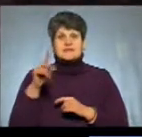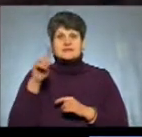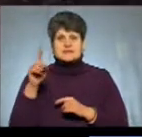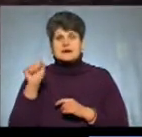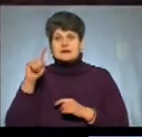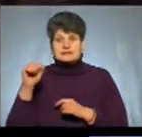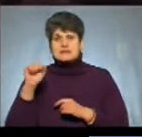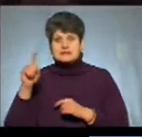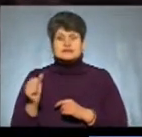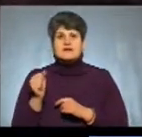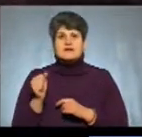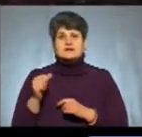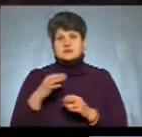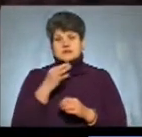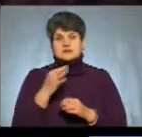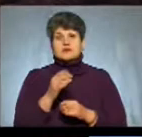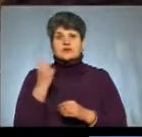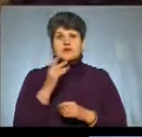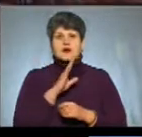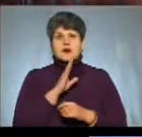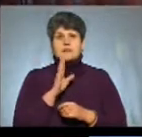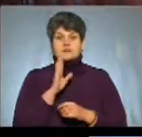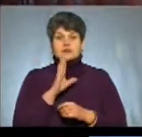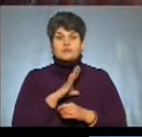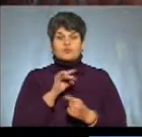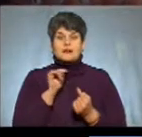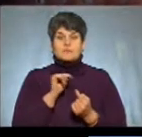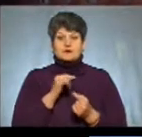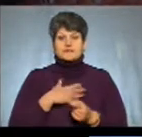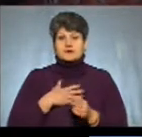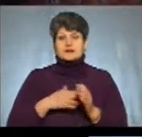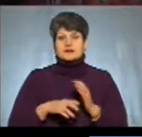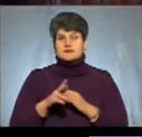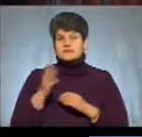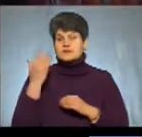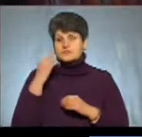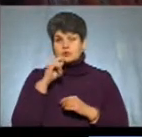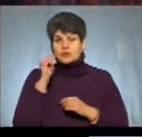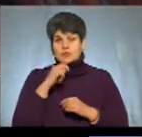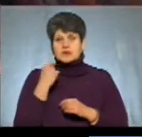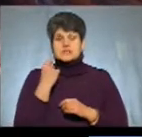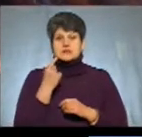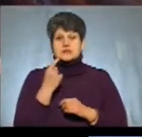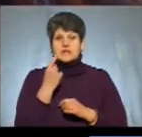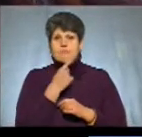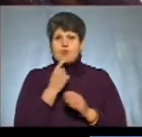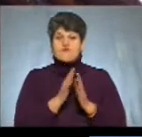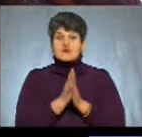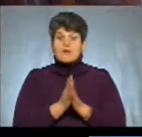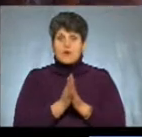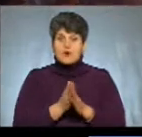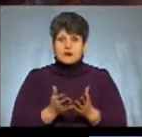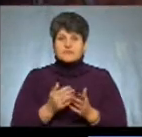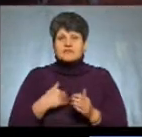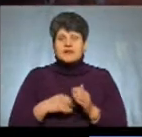Всі так сказали. Ну, одна матушка була проти. В нашій церкві давно на українській мові моляться. І в нашій церкві,